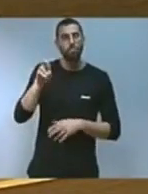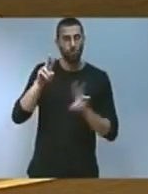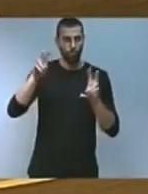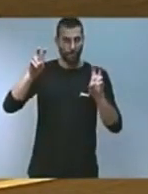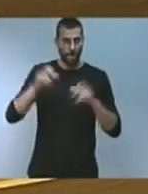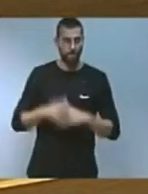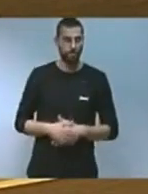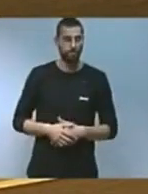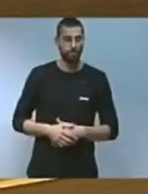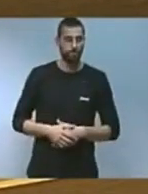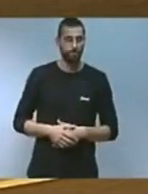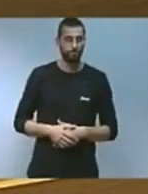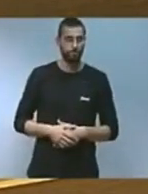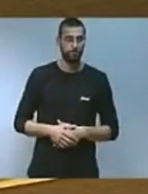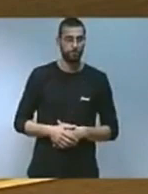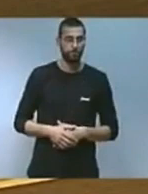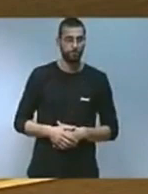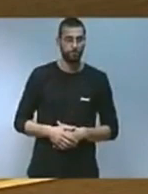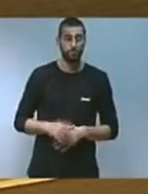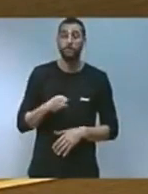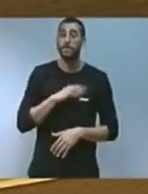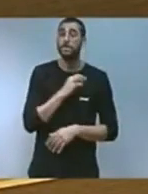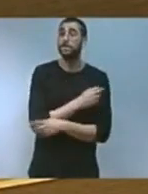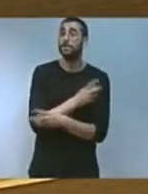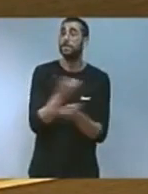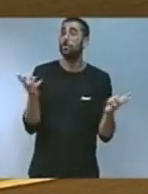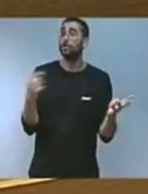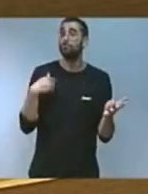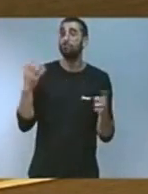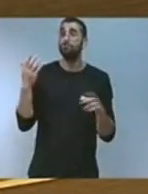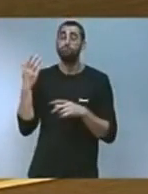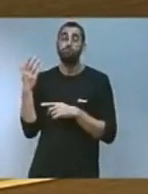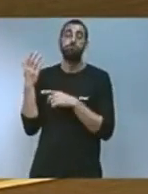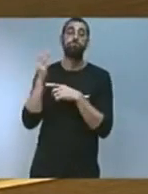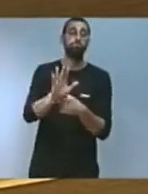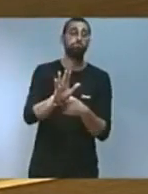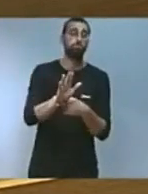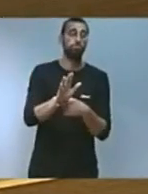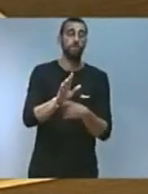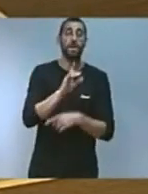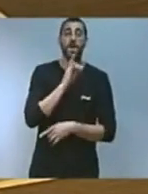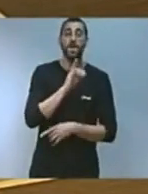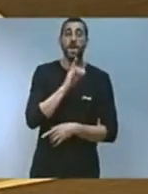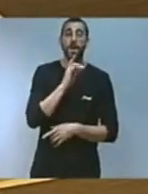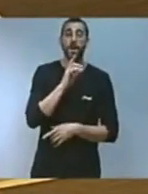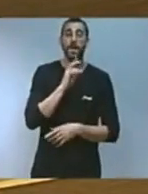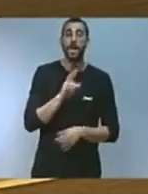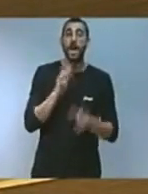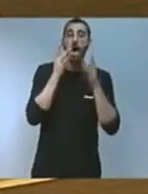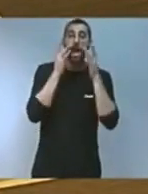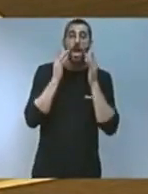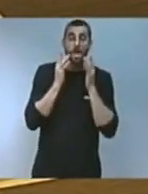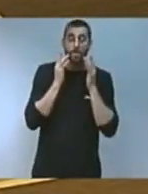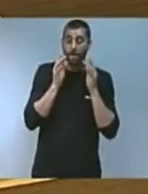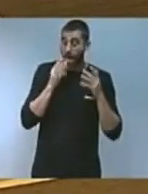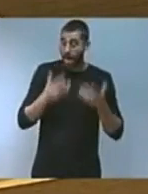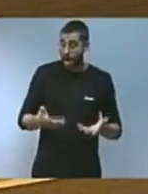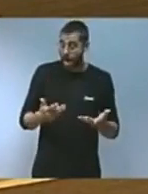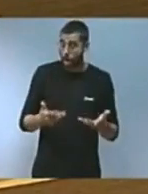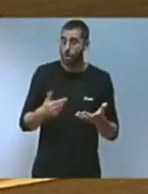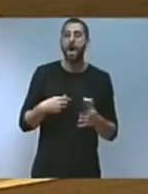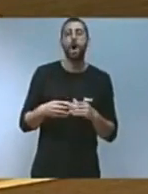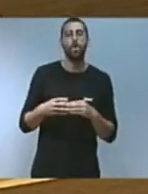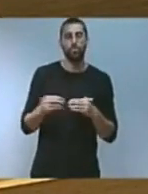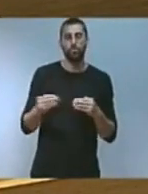acabaré senyories es proposa gastar l'energia neta que ens impulsa en estos temps és l'energia dels nostres